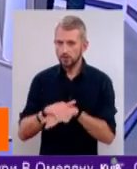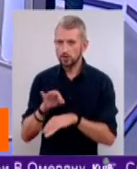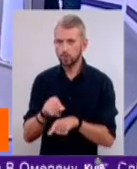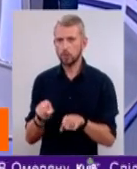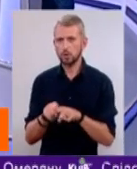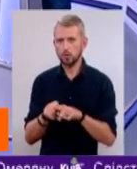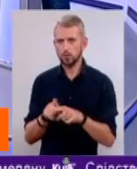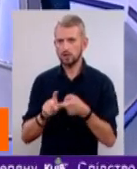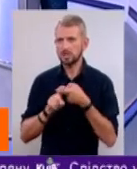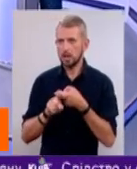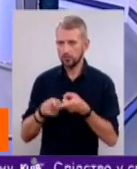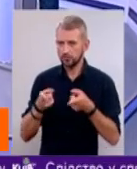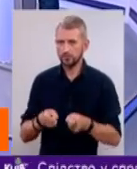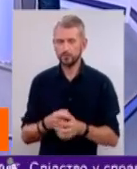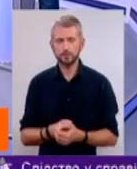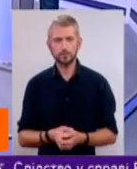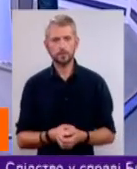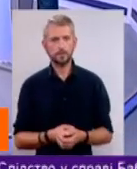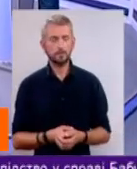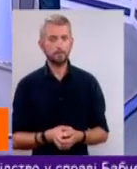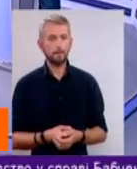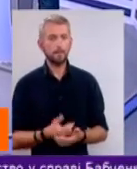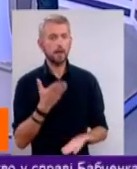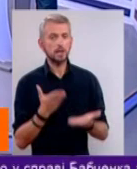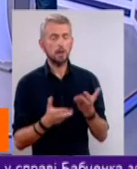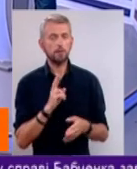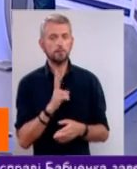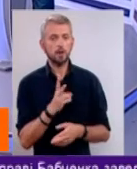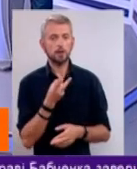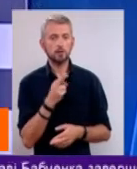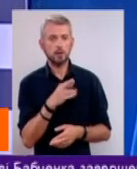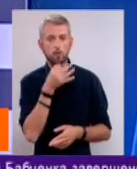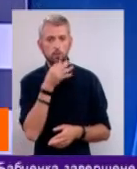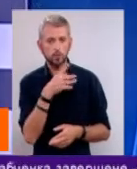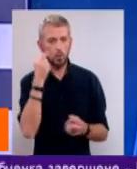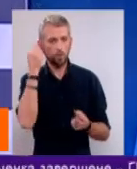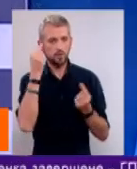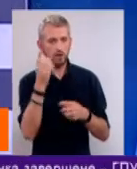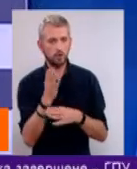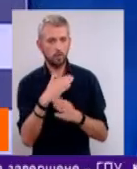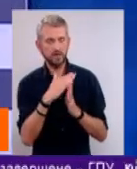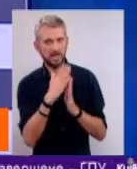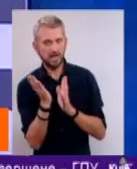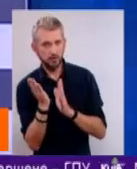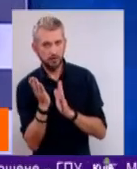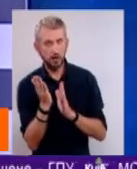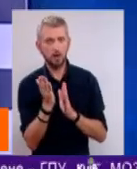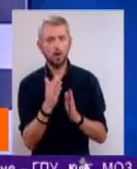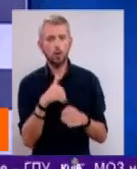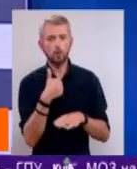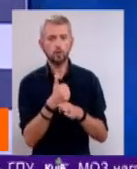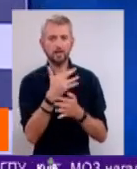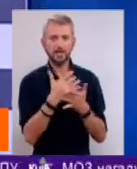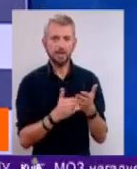таку, дійсно, залежність? Напевно, як і для будь-якого психічного відхилення, основний критерій залежність чи